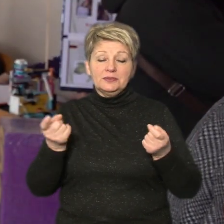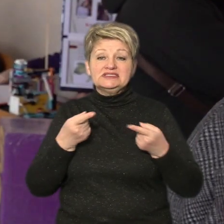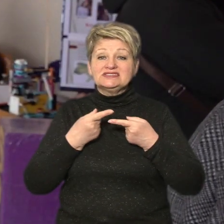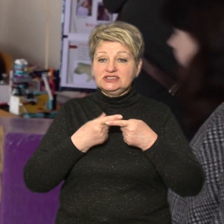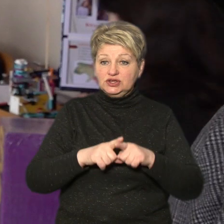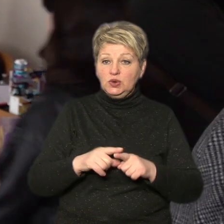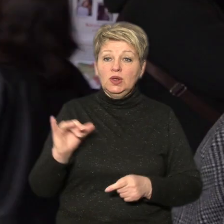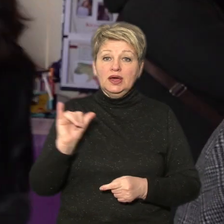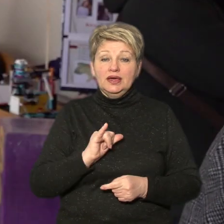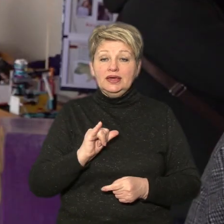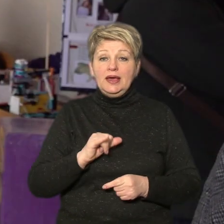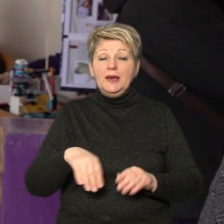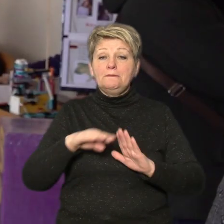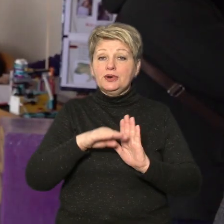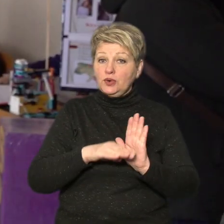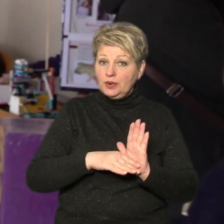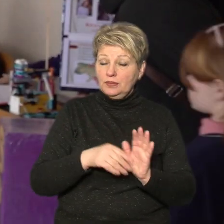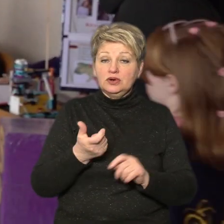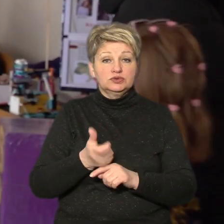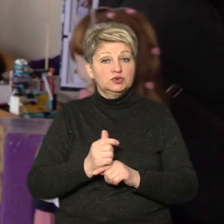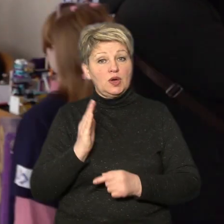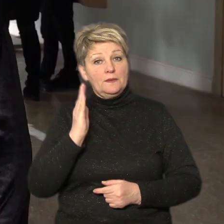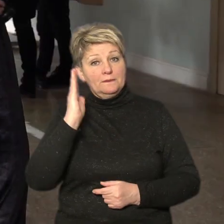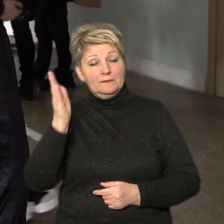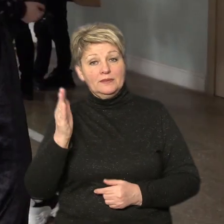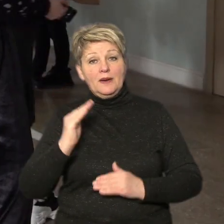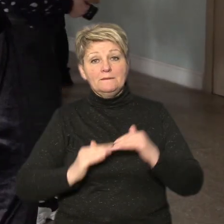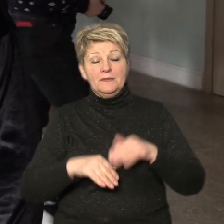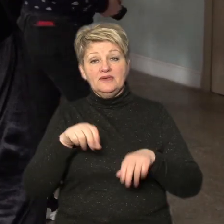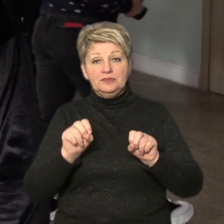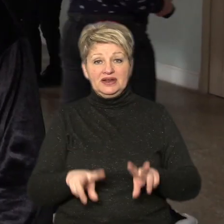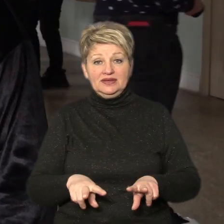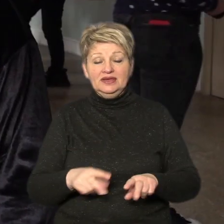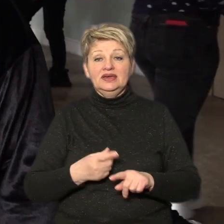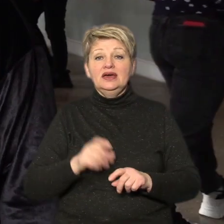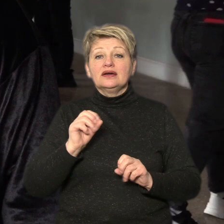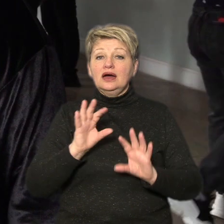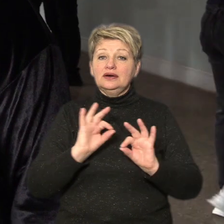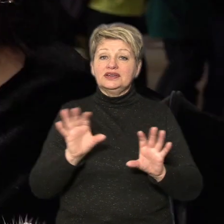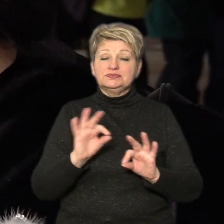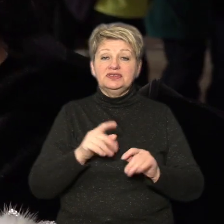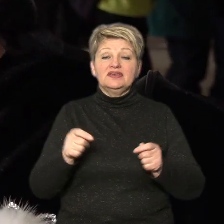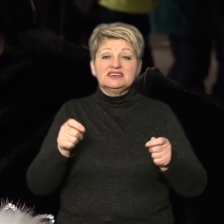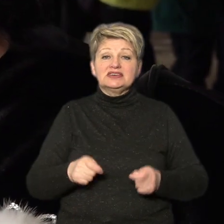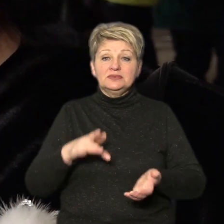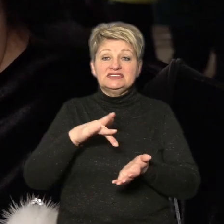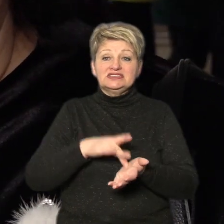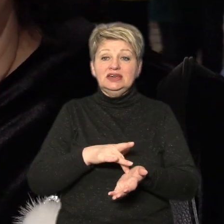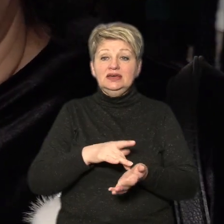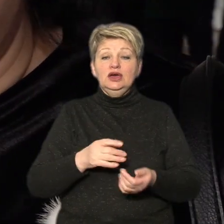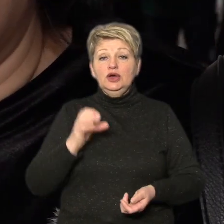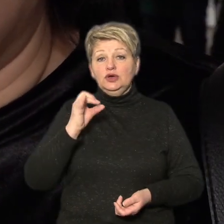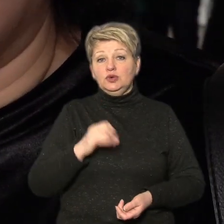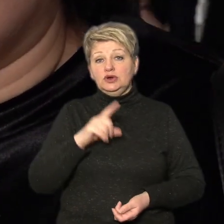і програмування дуже перспективні професії. Як розповіла завідувачка навчально-тренінгового центру STEM-освіти